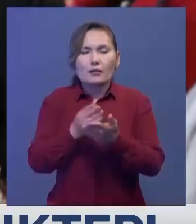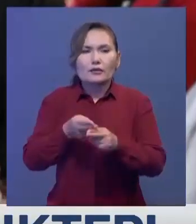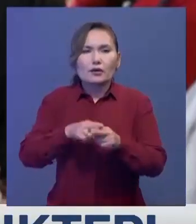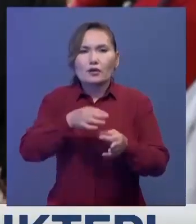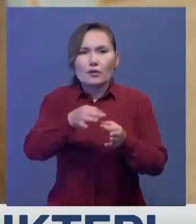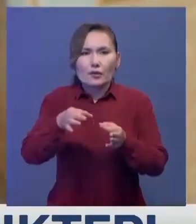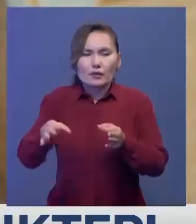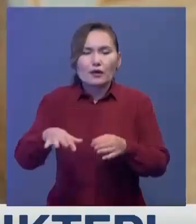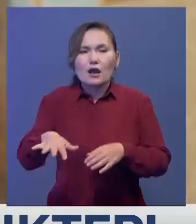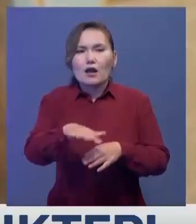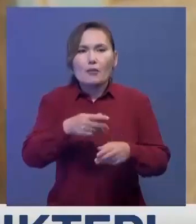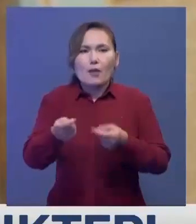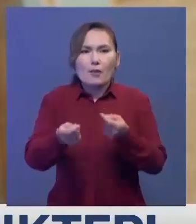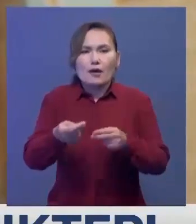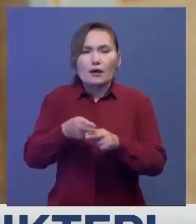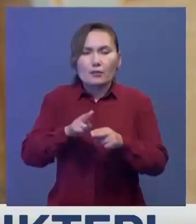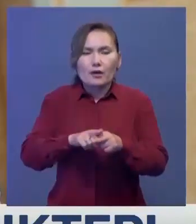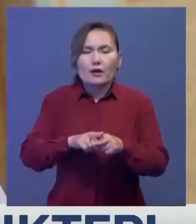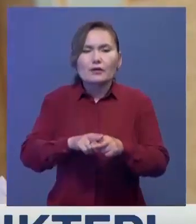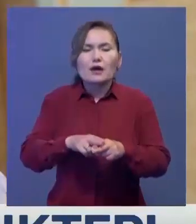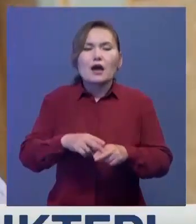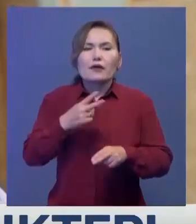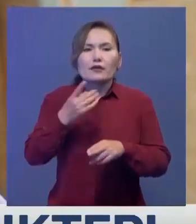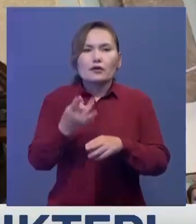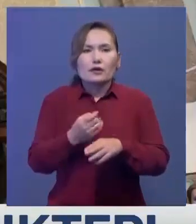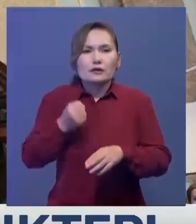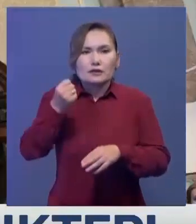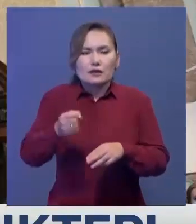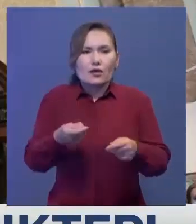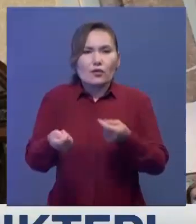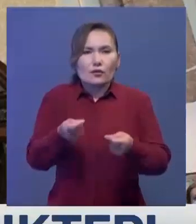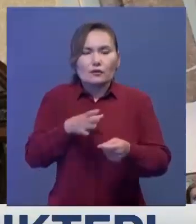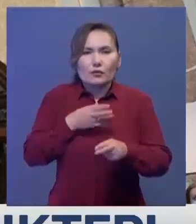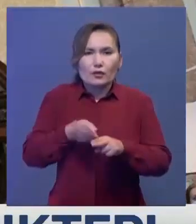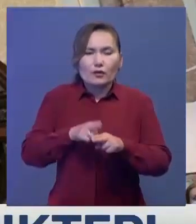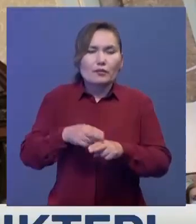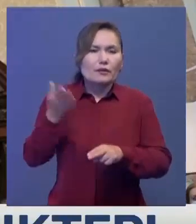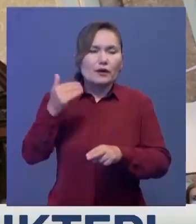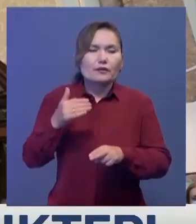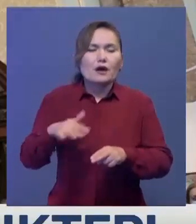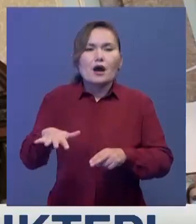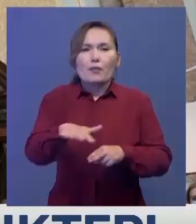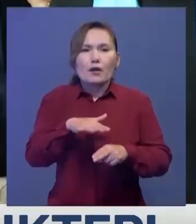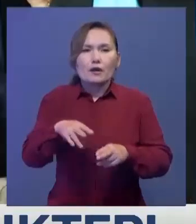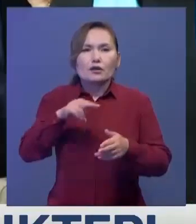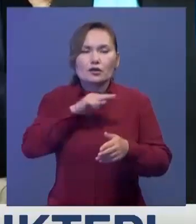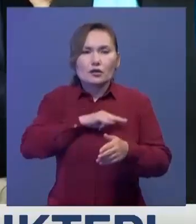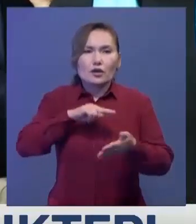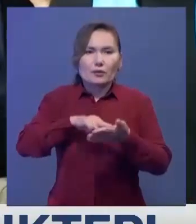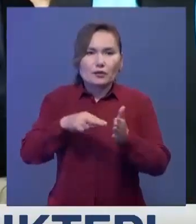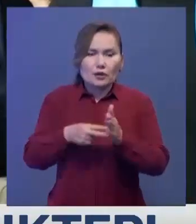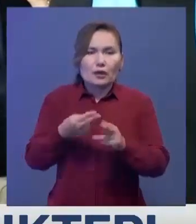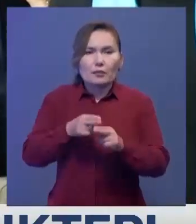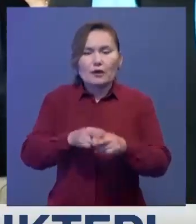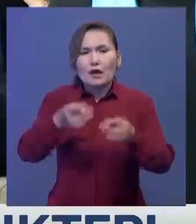және Челси округының басшысы. Мәрболып бүйел екінші рет сайланы бұтыр. Бұған дейін ол округ әкімшілігінің жоспарлау көлік және